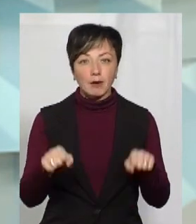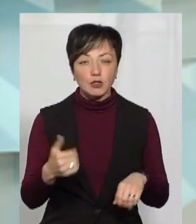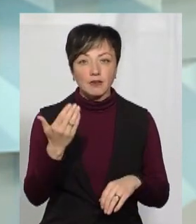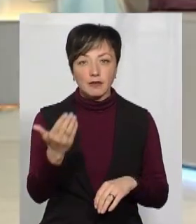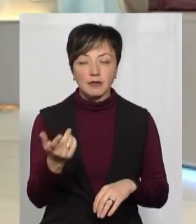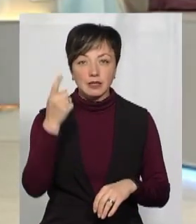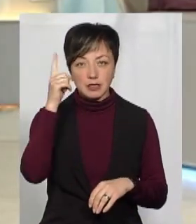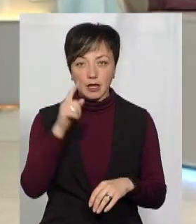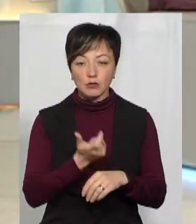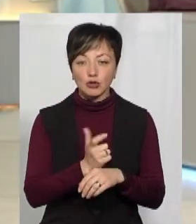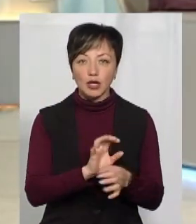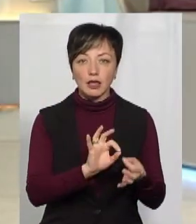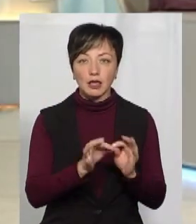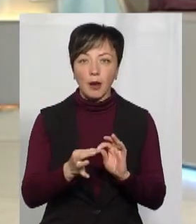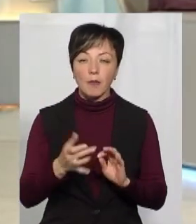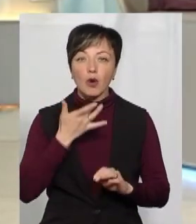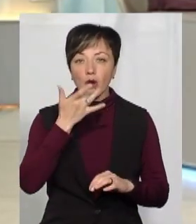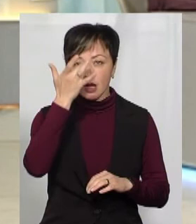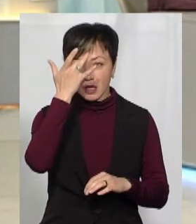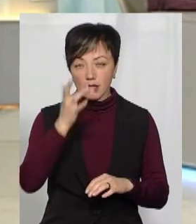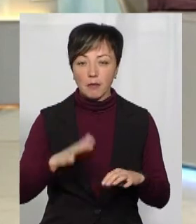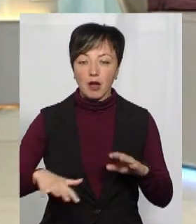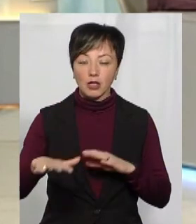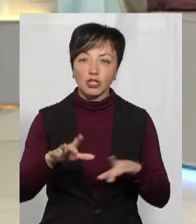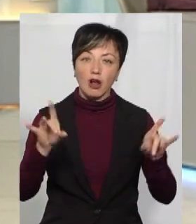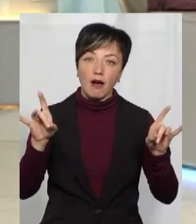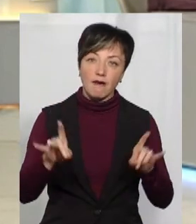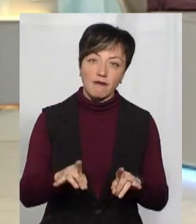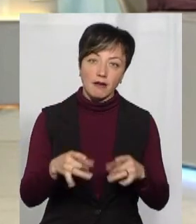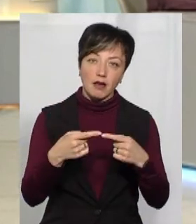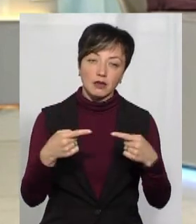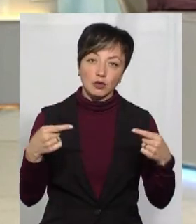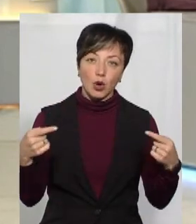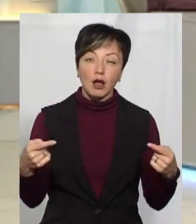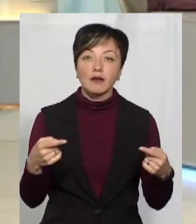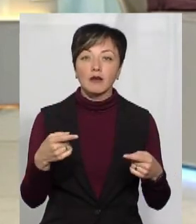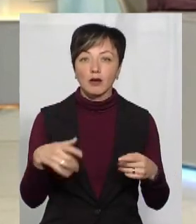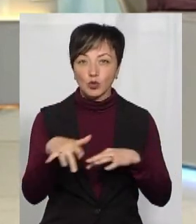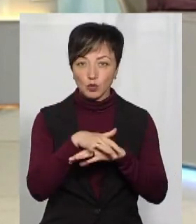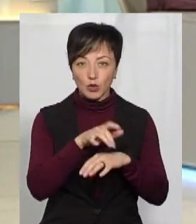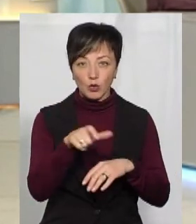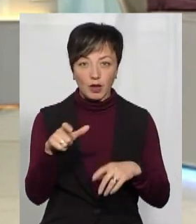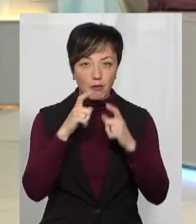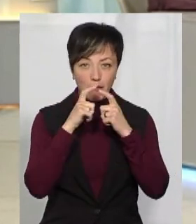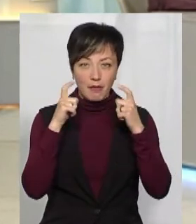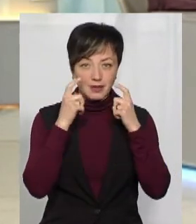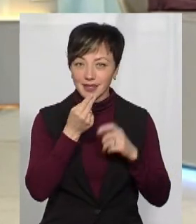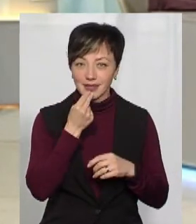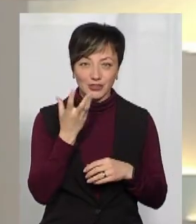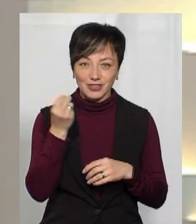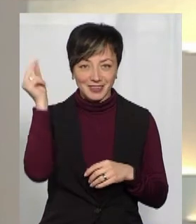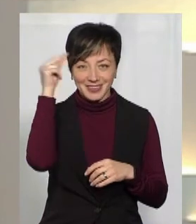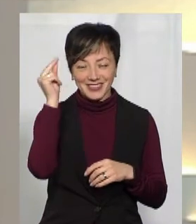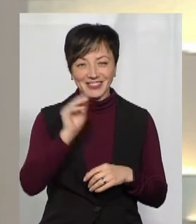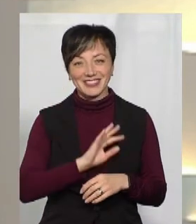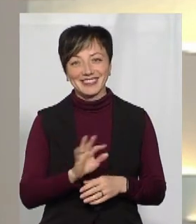більше деталей про елітні майданчики кафе-ресторанів, так? Там скупчення людей можливе, а от в масках їсти не